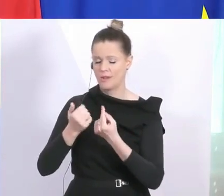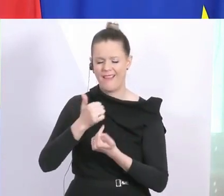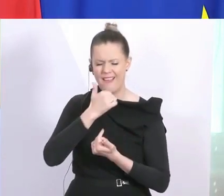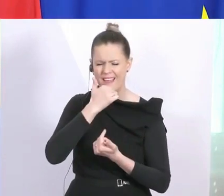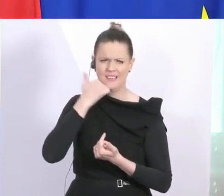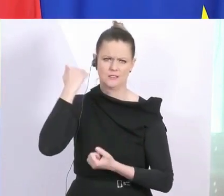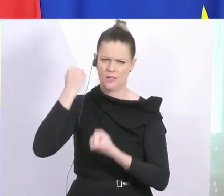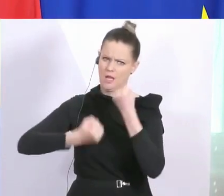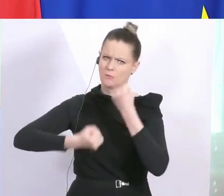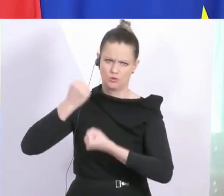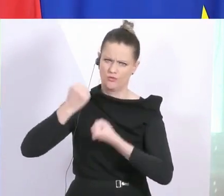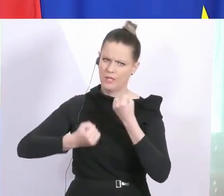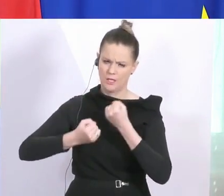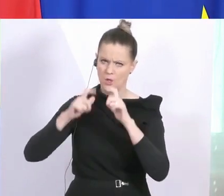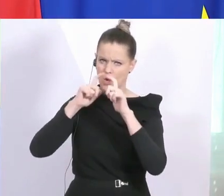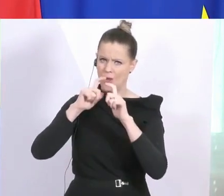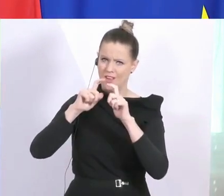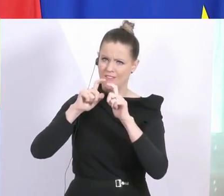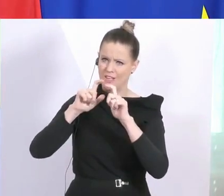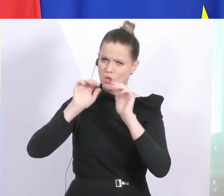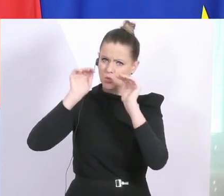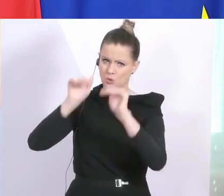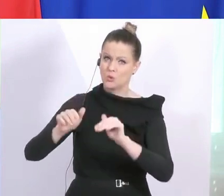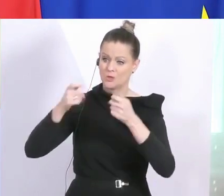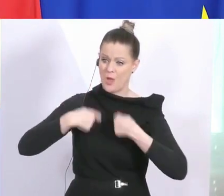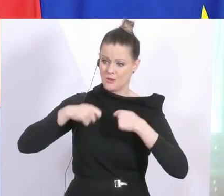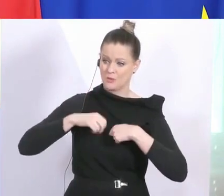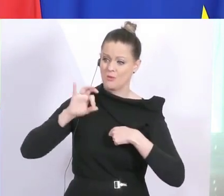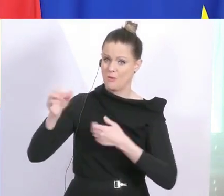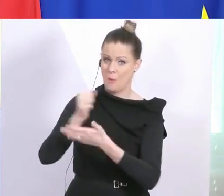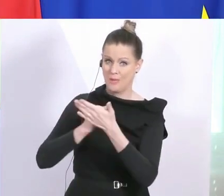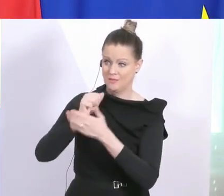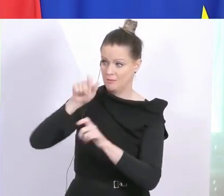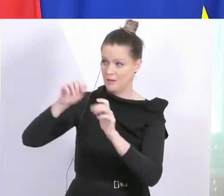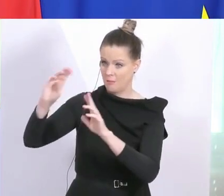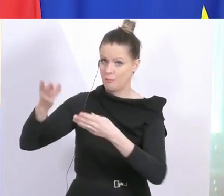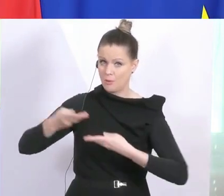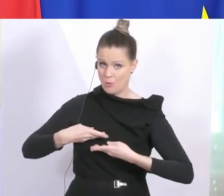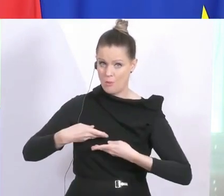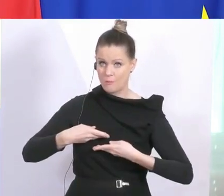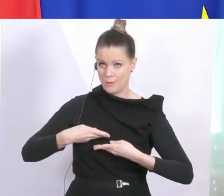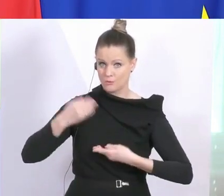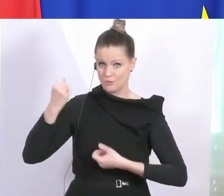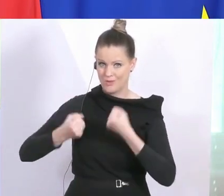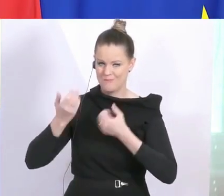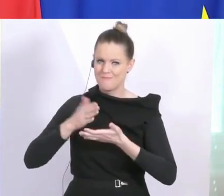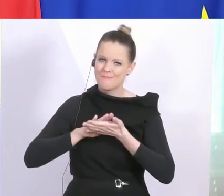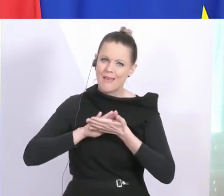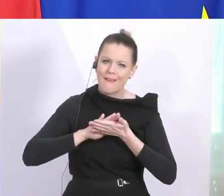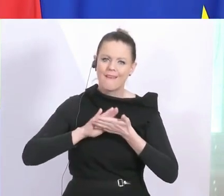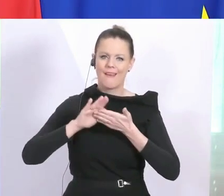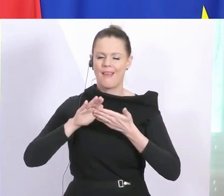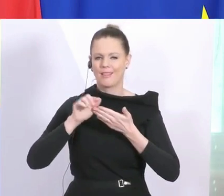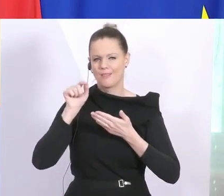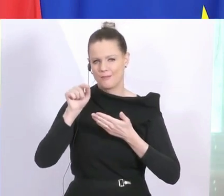ist, Schutzausrüstung für medizinisches Personal zu bekommen. Es ist etwas einfacher bei diesem